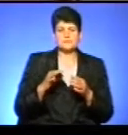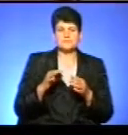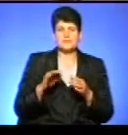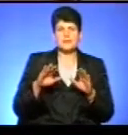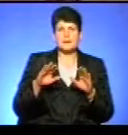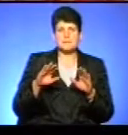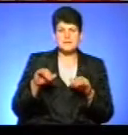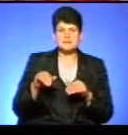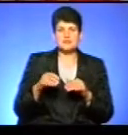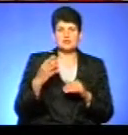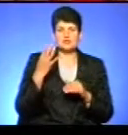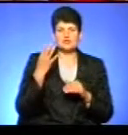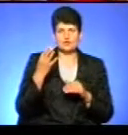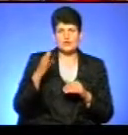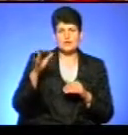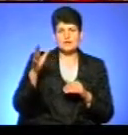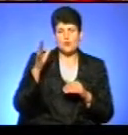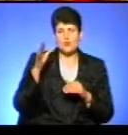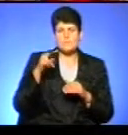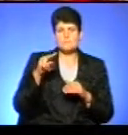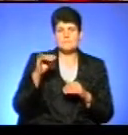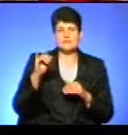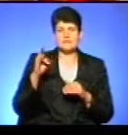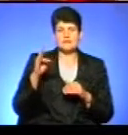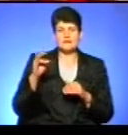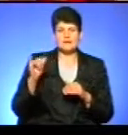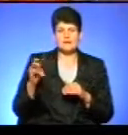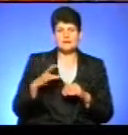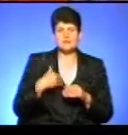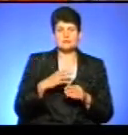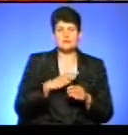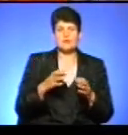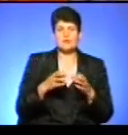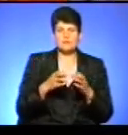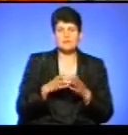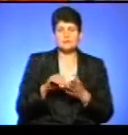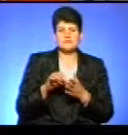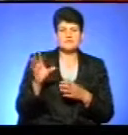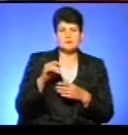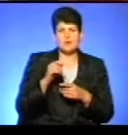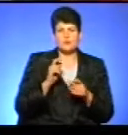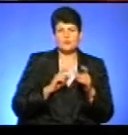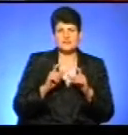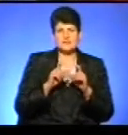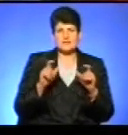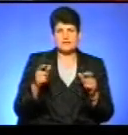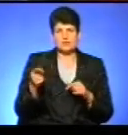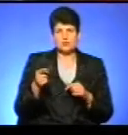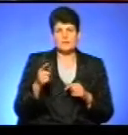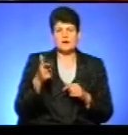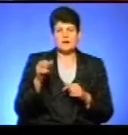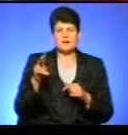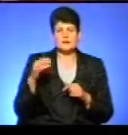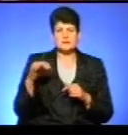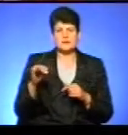Власне, після чотирьох наукових пікніків у нас сформувалася дуже хороша команда, яка представлена всіма університетами Тернополя, також Галицьким